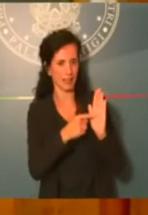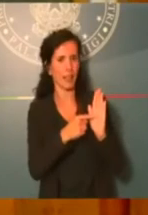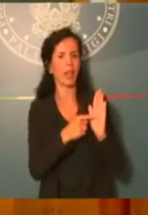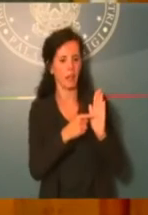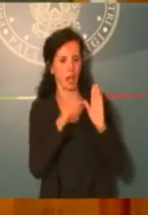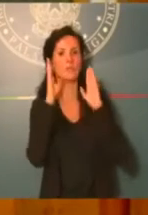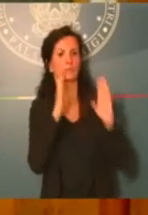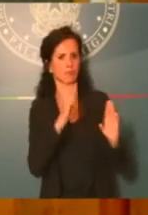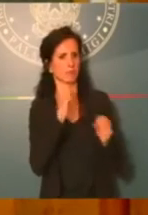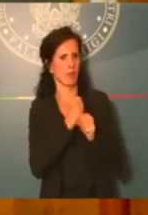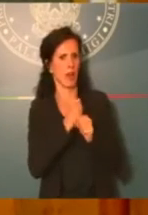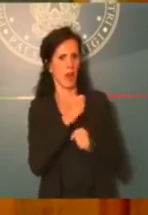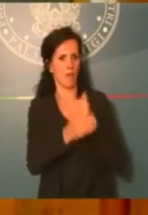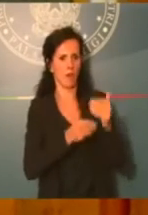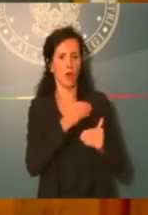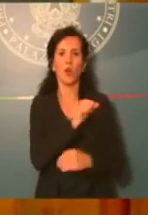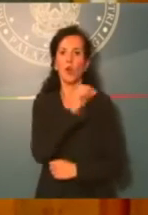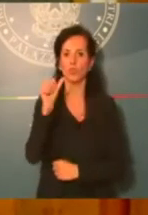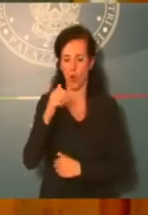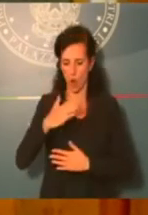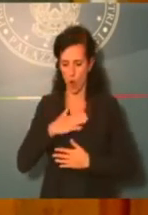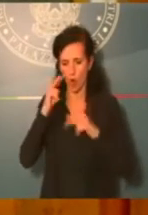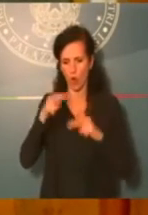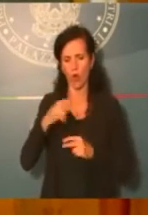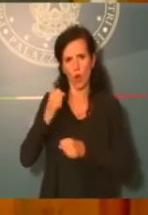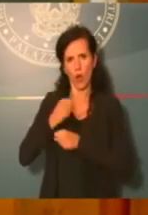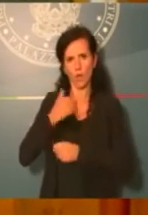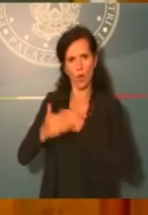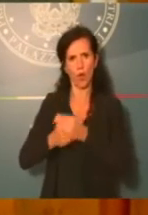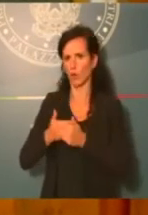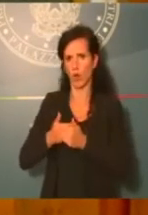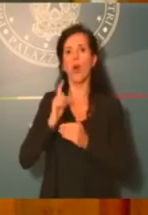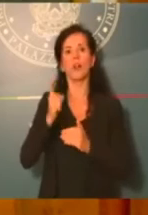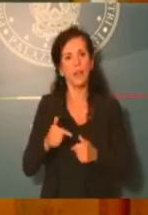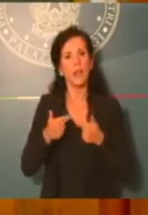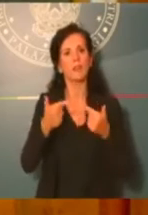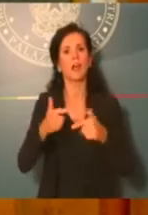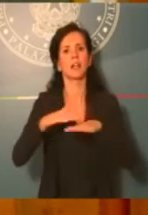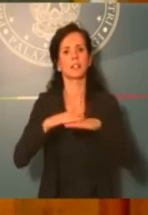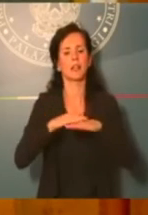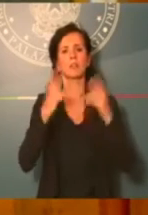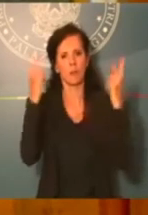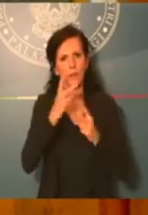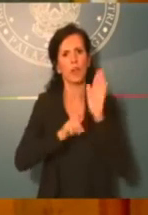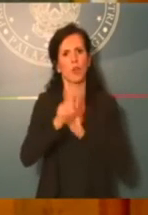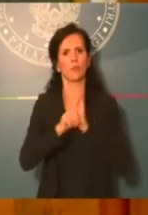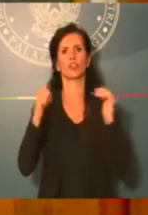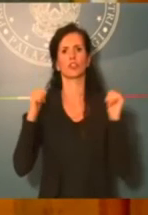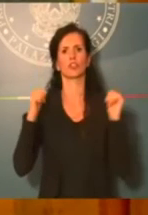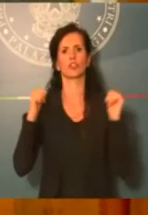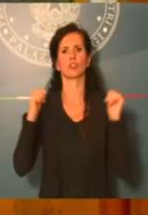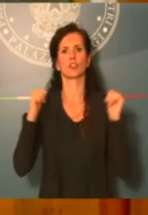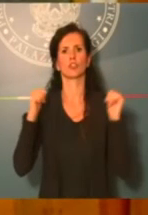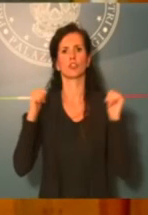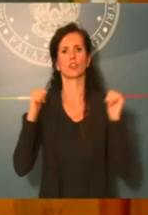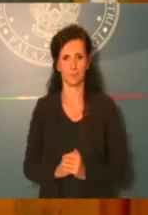principale attività, che è quella di dare un servizio efficiente ai nostri cittadini. Avere un cloud